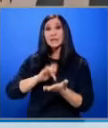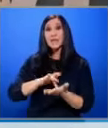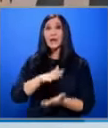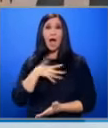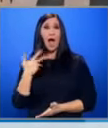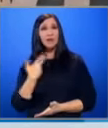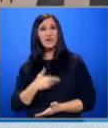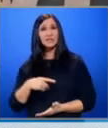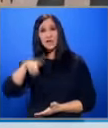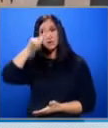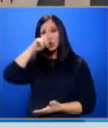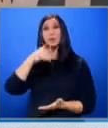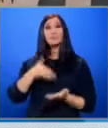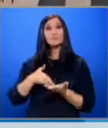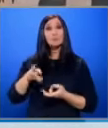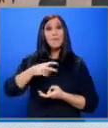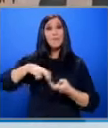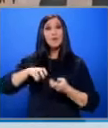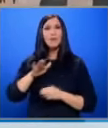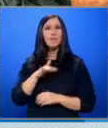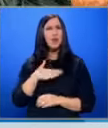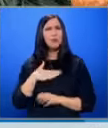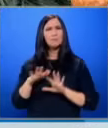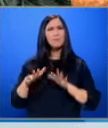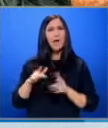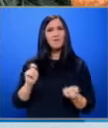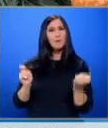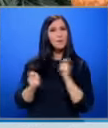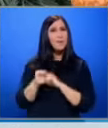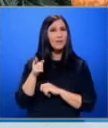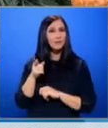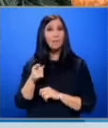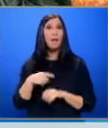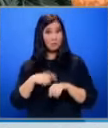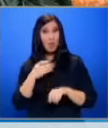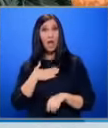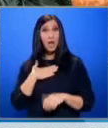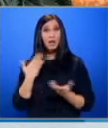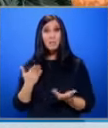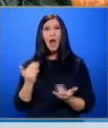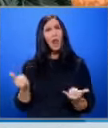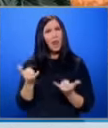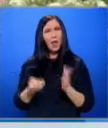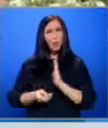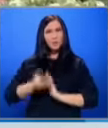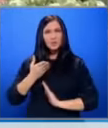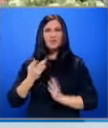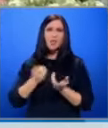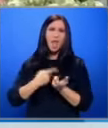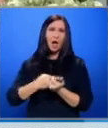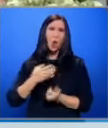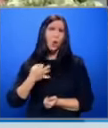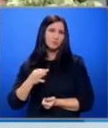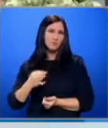харватската столица, за да проверим дали има някаква промяна и там Да, има леко поскъпване с няколко